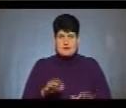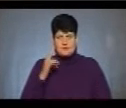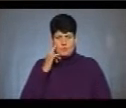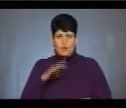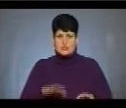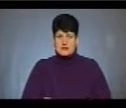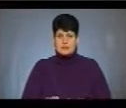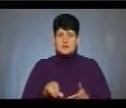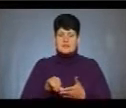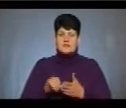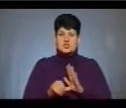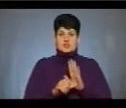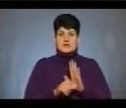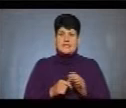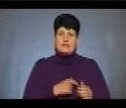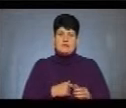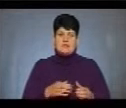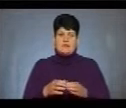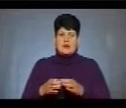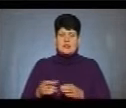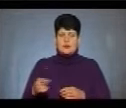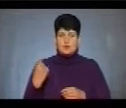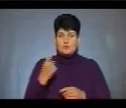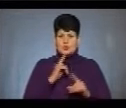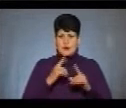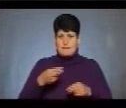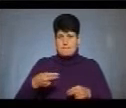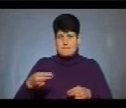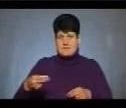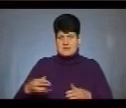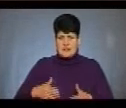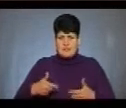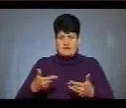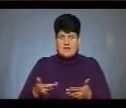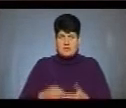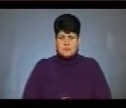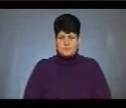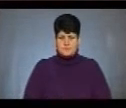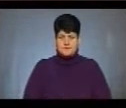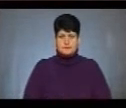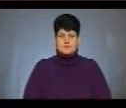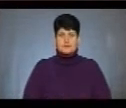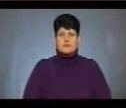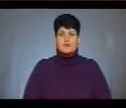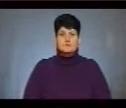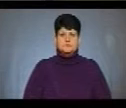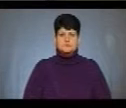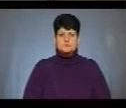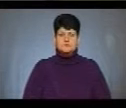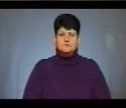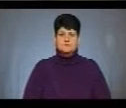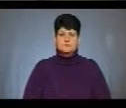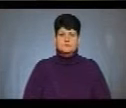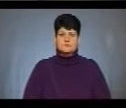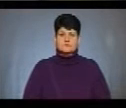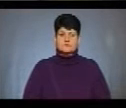Представники жести депутатських фракцій Тернопільської облради підписали звернення. Богдана Сарабун, Андрій Бодак – новини на